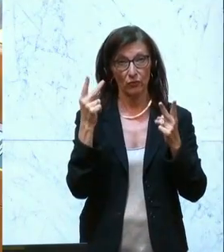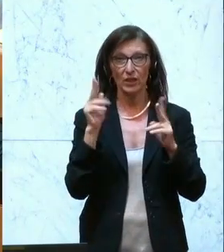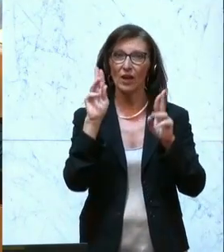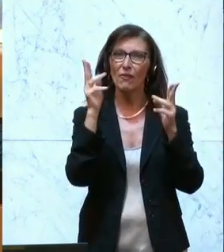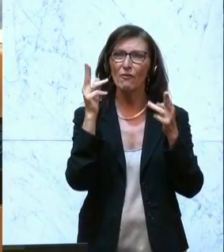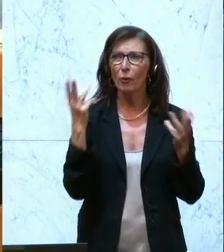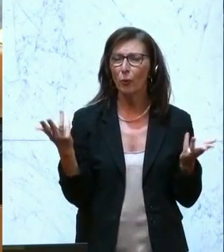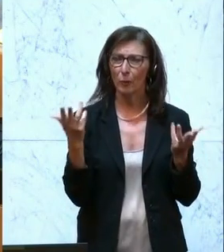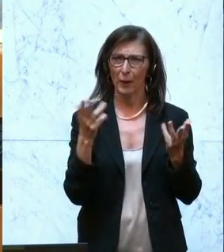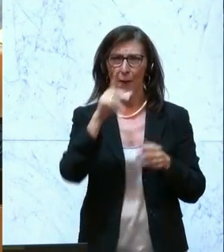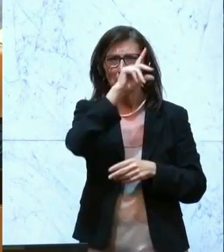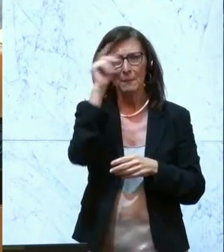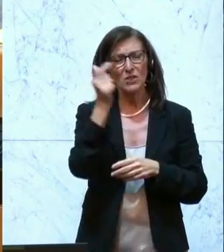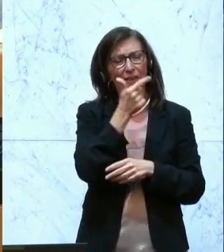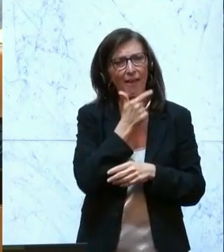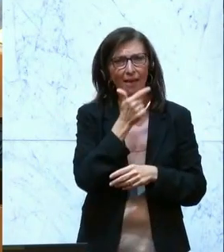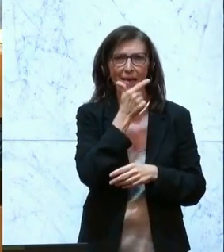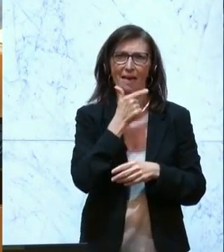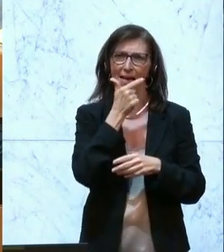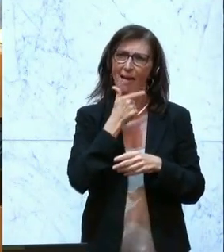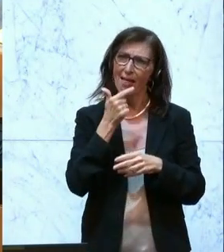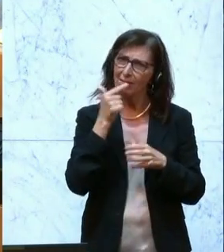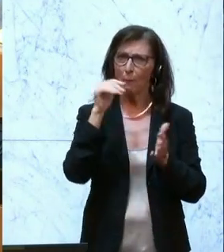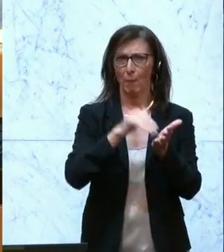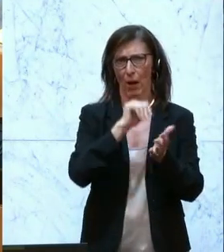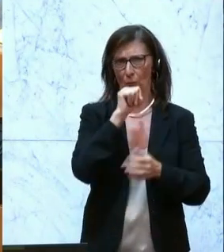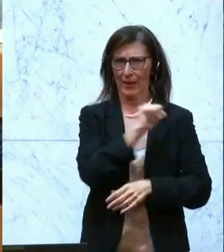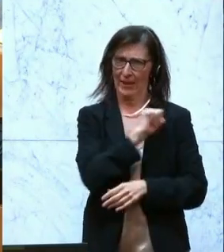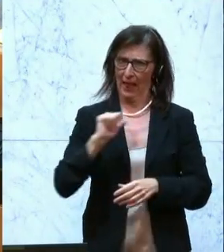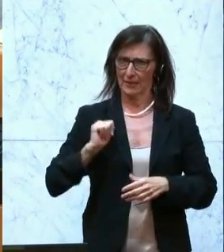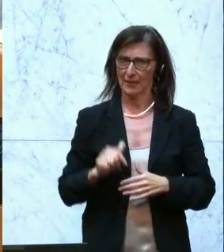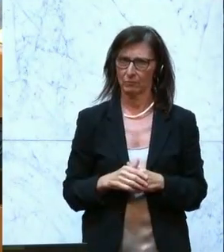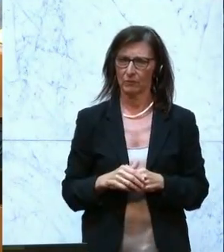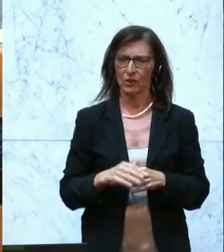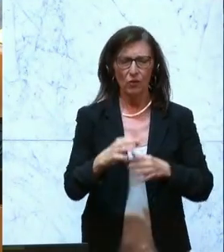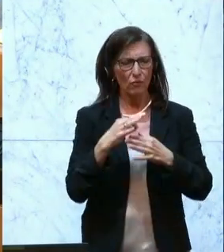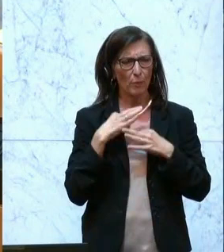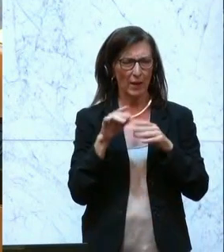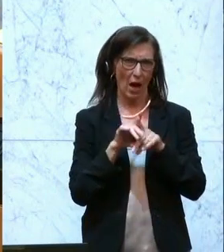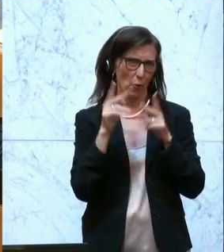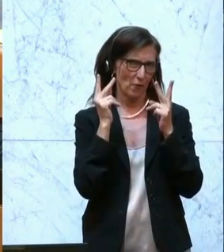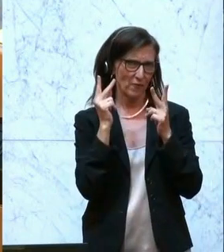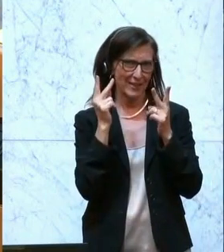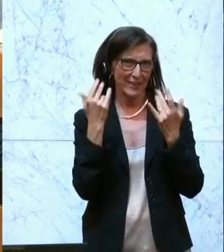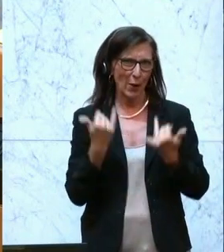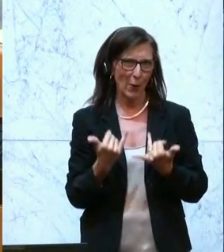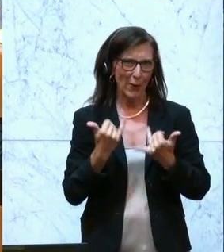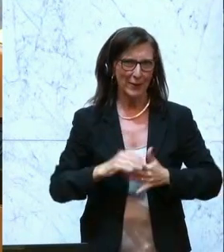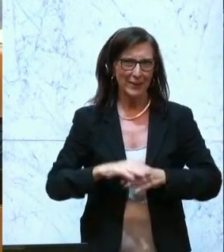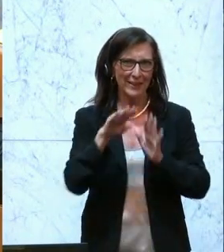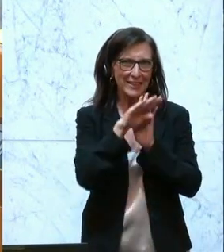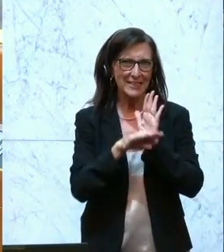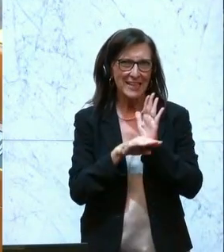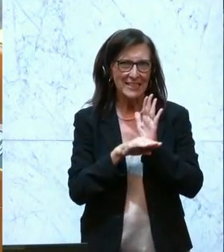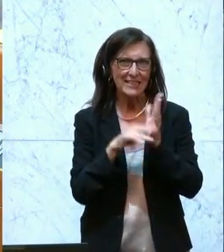Einsamkeit der älteren Menschen so viel tut. Mir liegt es ganz besonders auch am Herzen, dass wir heute dieses Gesetz